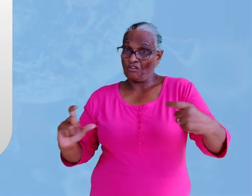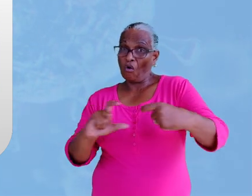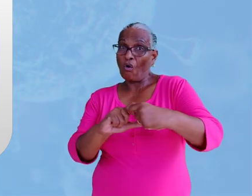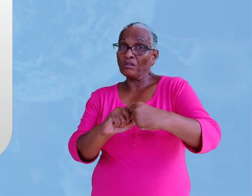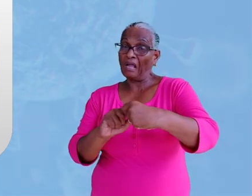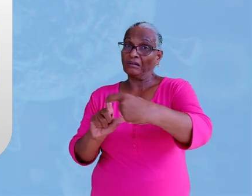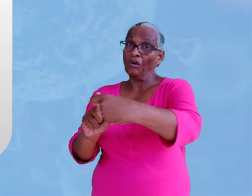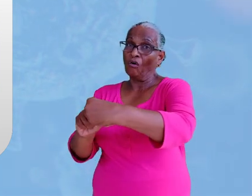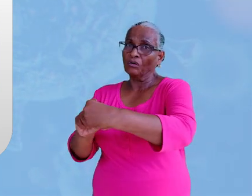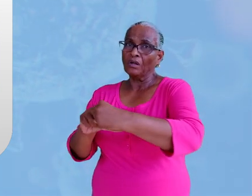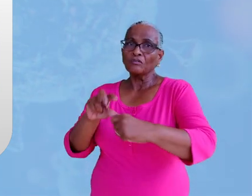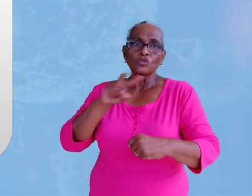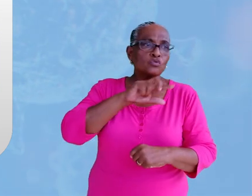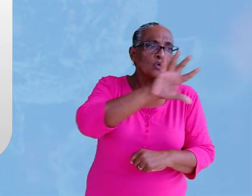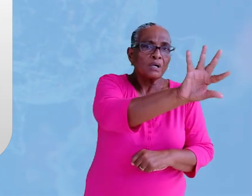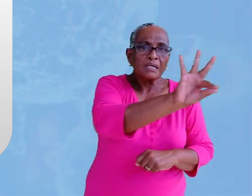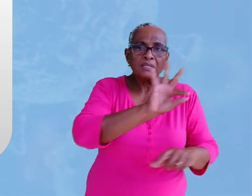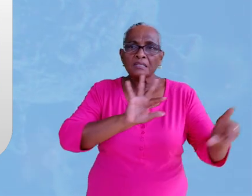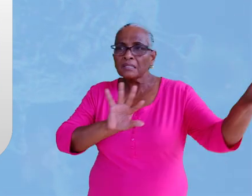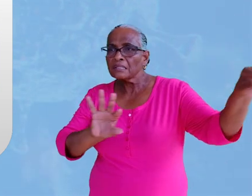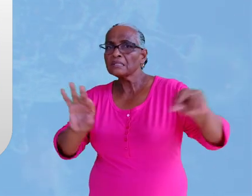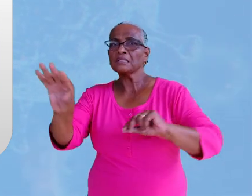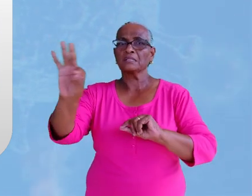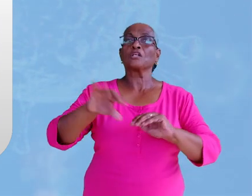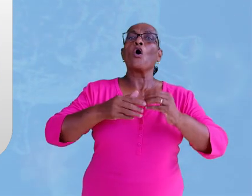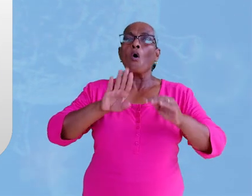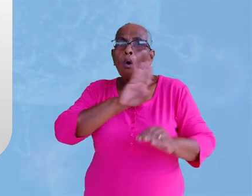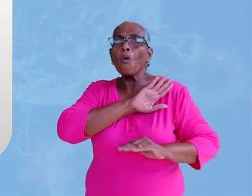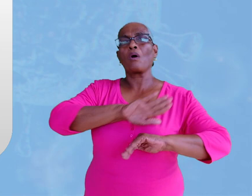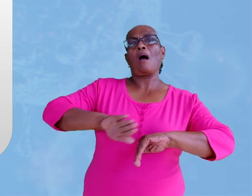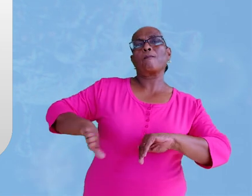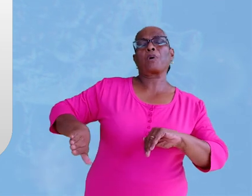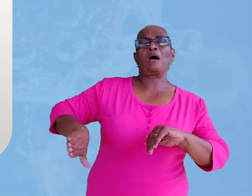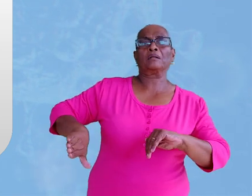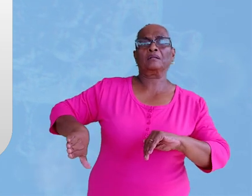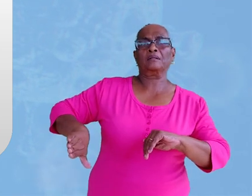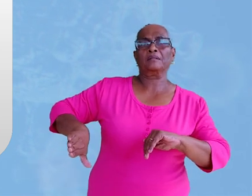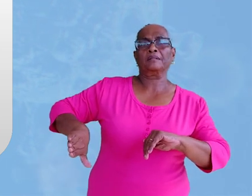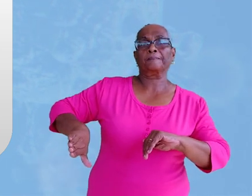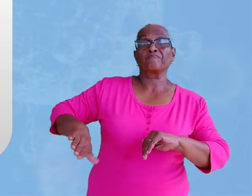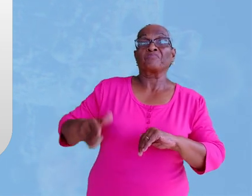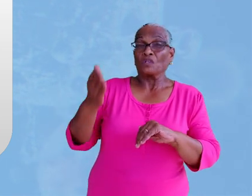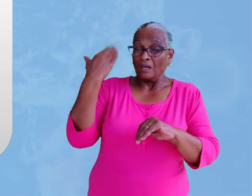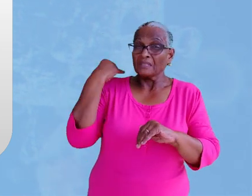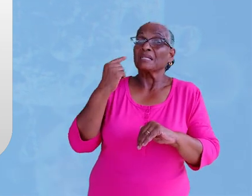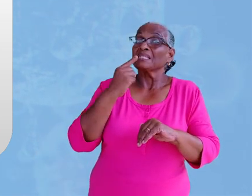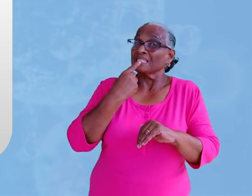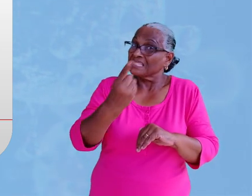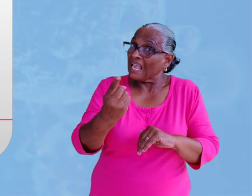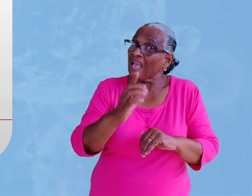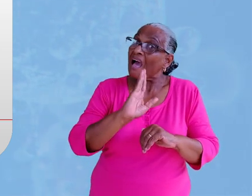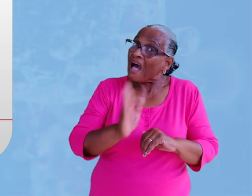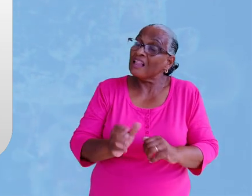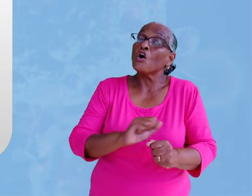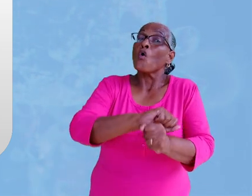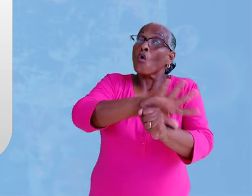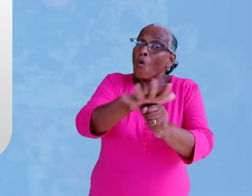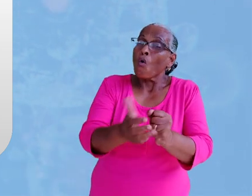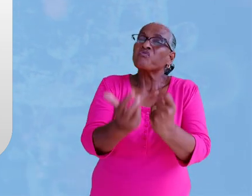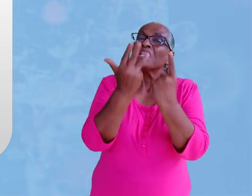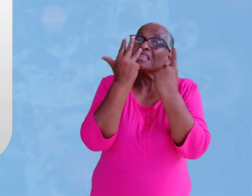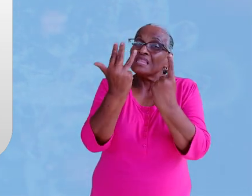contact bent geweest opgespoord en die gaan dan in quarantaine. Want zoals eerder verteld is COVID